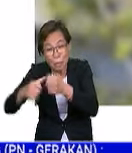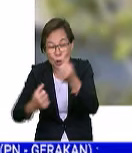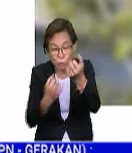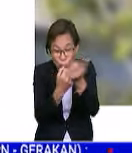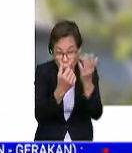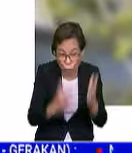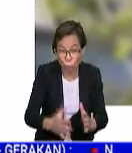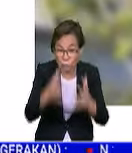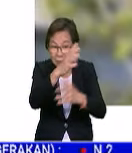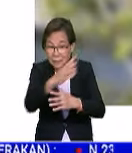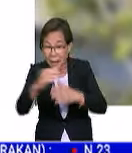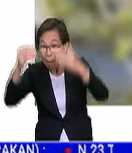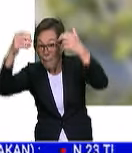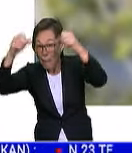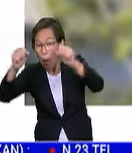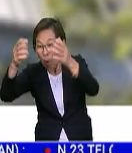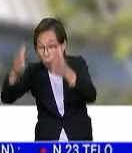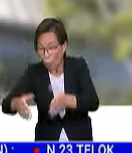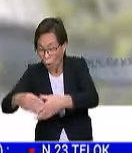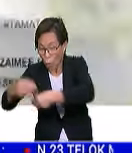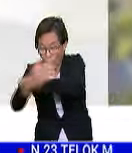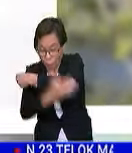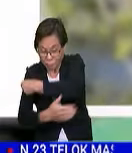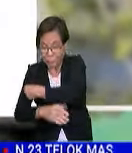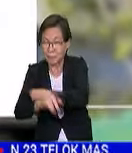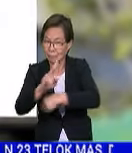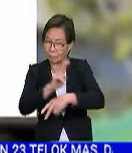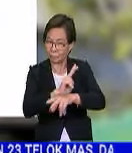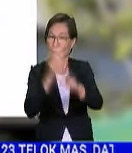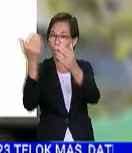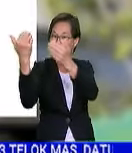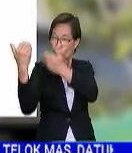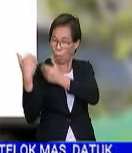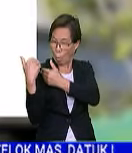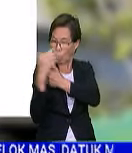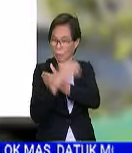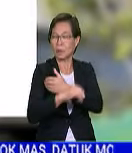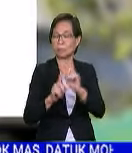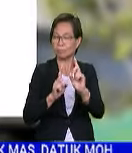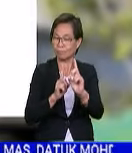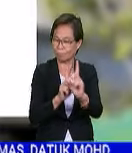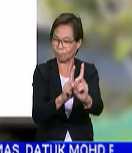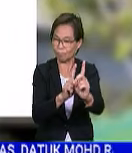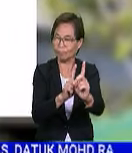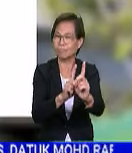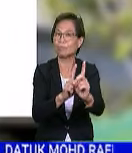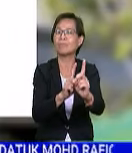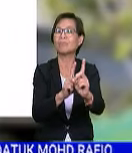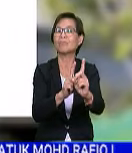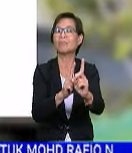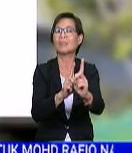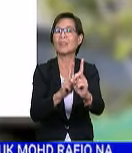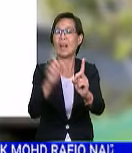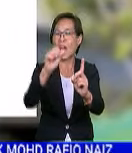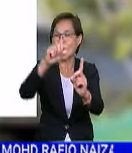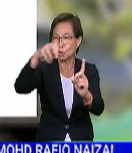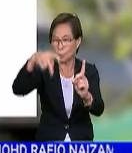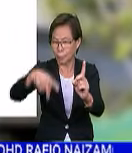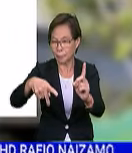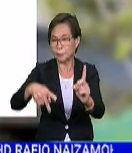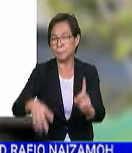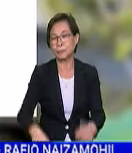dan majikan kepada warga asing supaya lebih bertanggungjawab dan mematuhi undang-undang yang telah dikuatkuasakan.